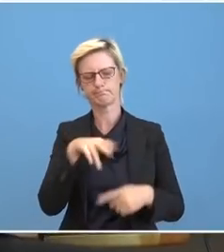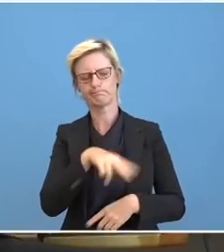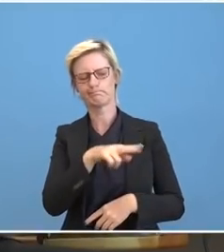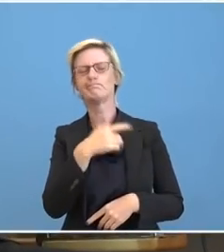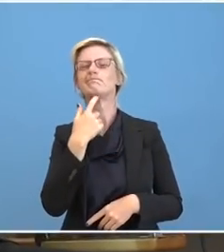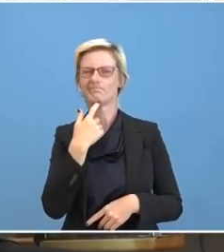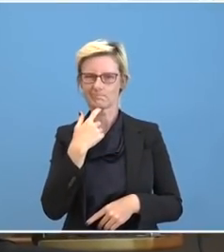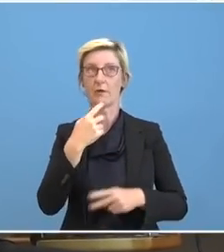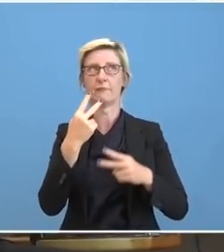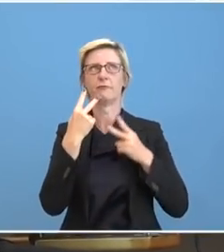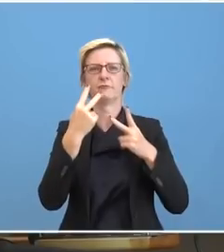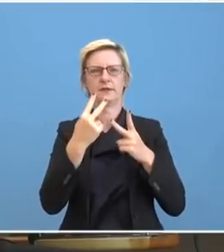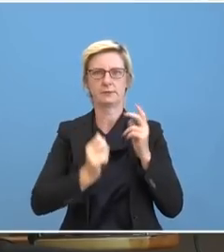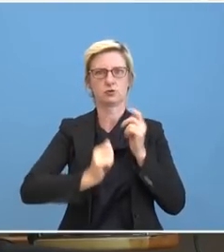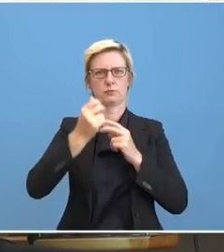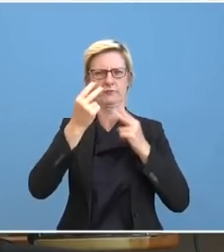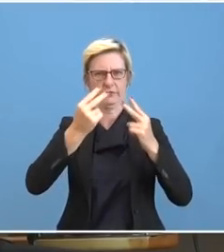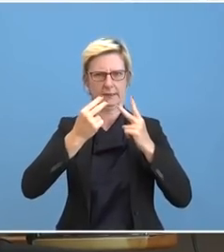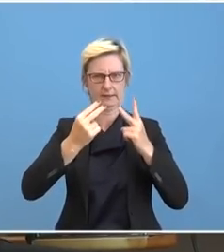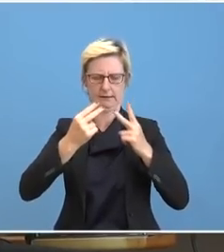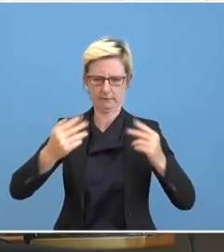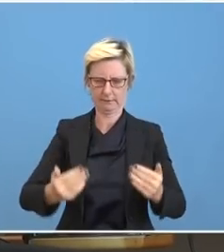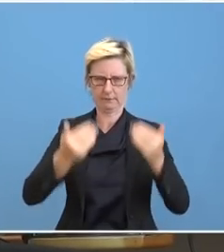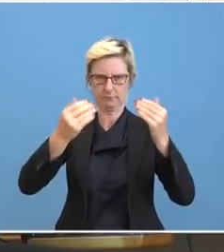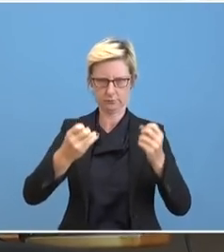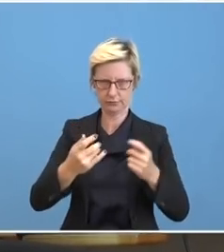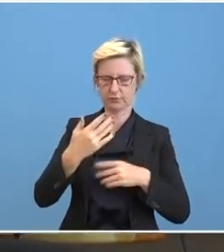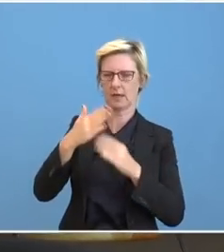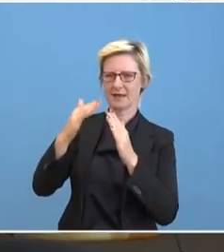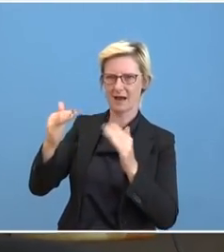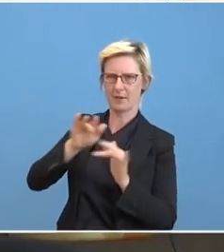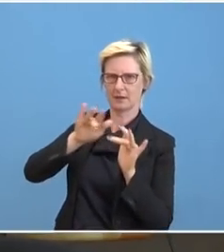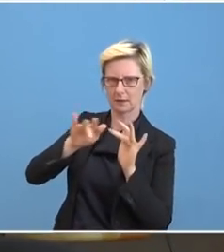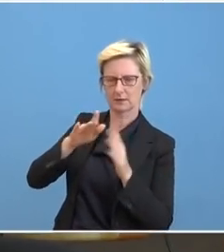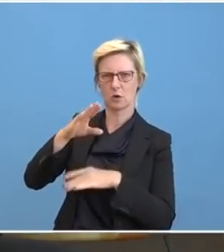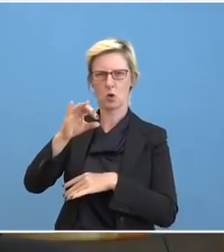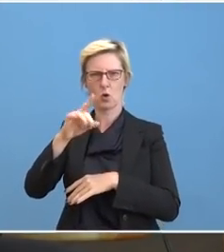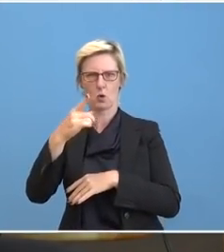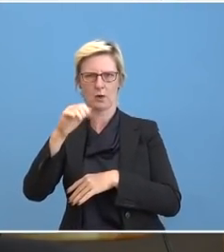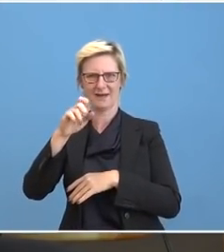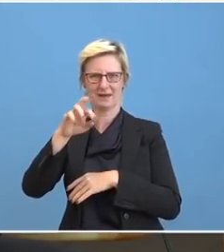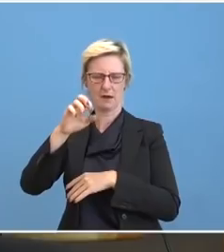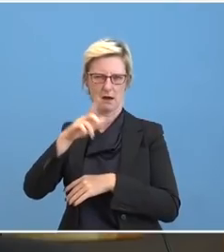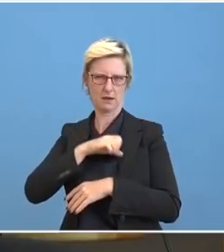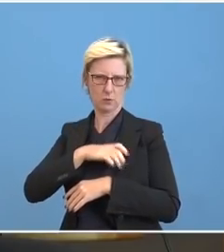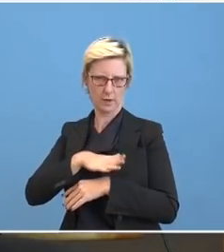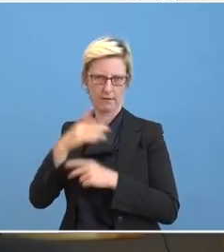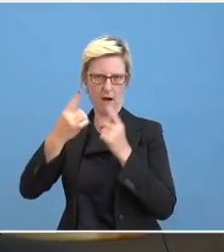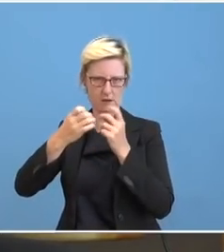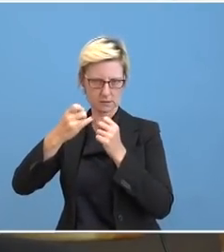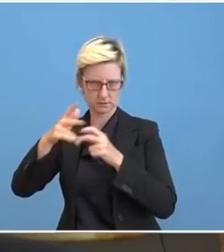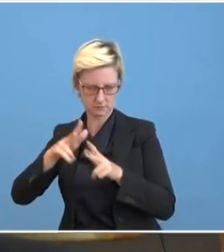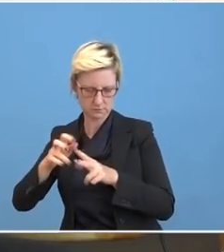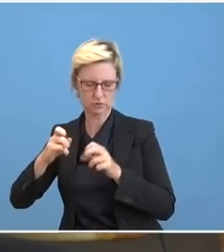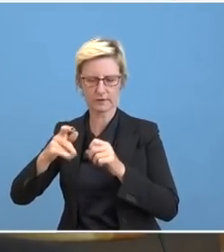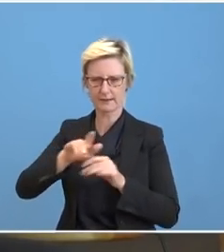eben der wichtigste Oppositionsführer sei, dass er Kritiker von Kreml und Oligarchen sei. Gleichwohl, und das ist ja kein Geheimnis, hat